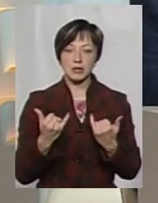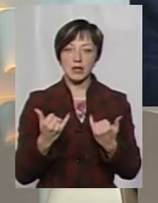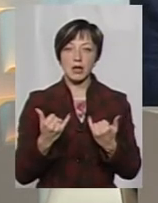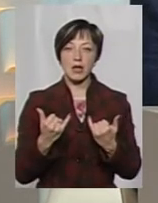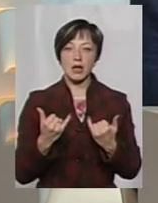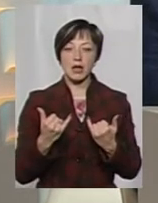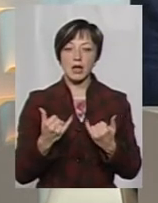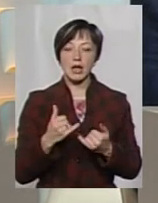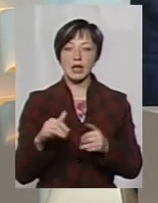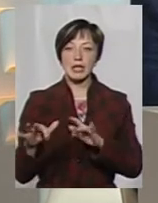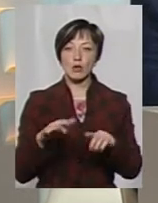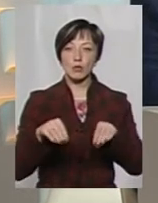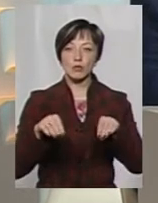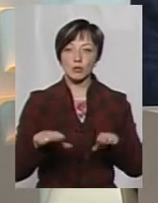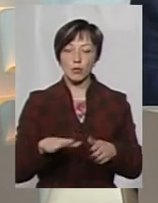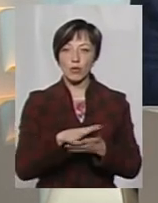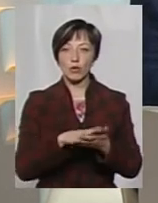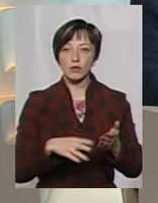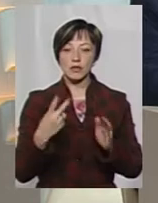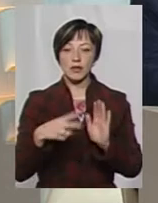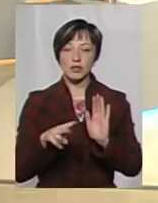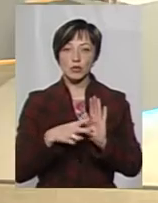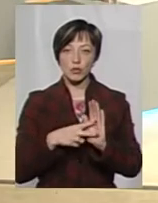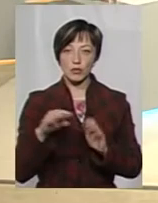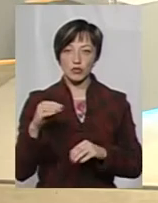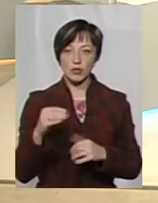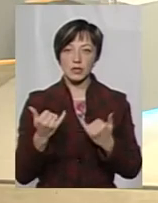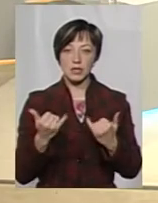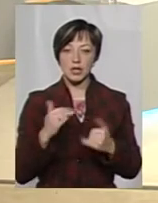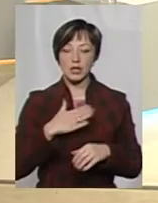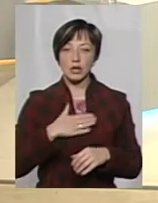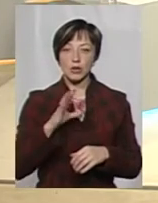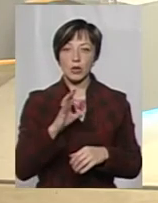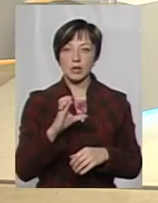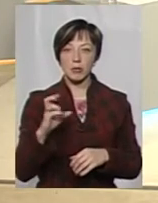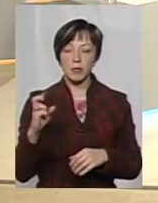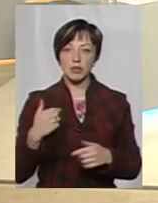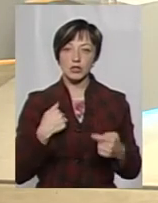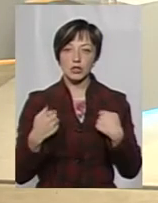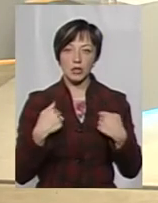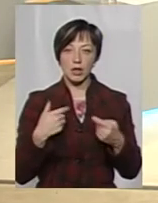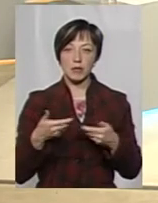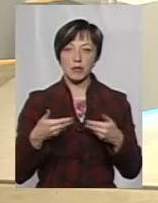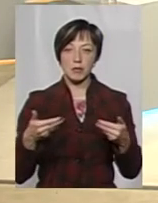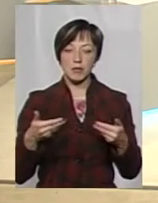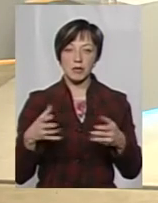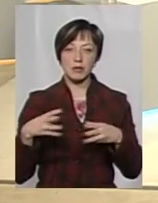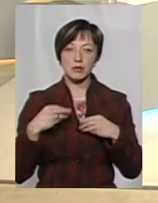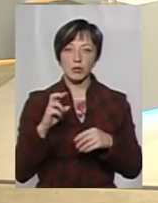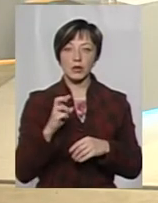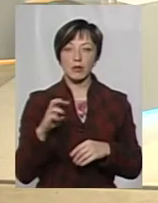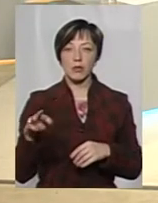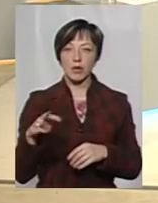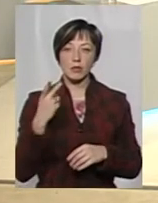постанови продовжили до 27-го і знову ж таки, от зараз наші ОСББ страждають, тому що ми з Богданом Миколаївичем постійно